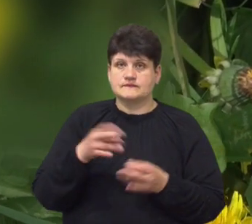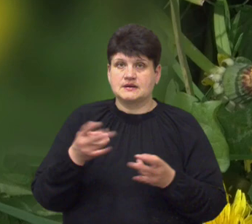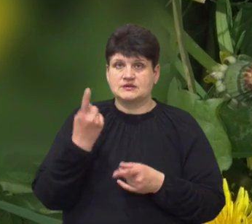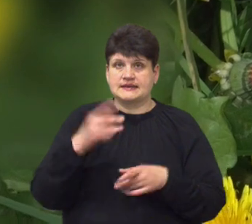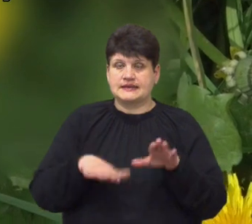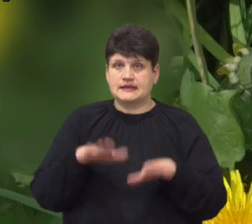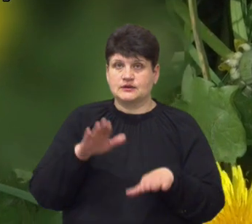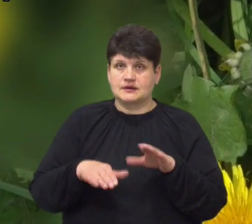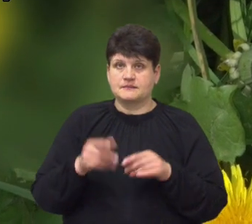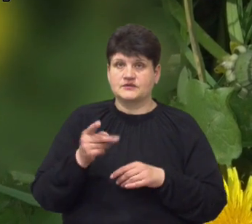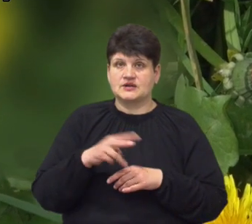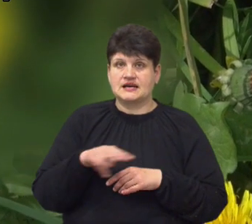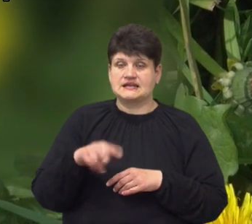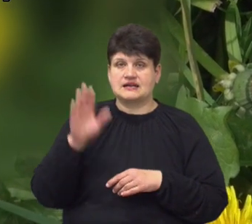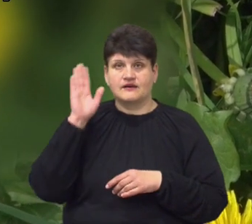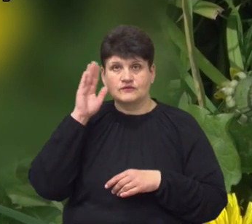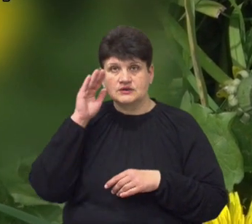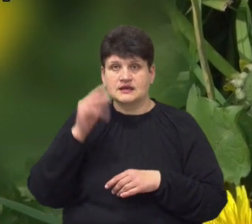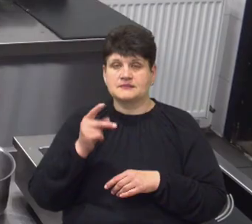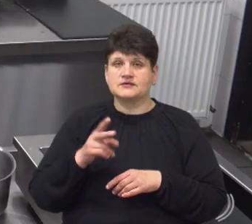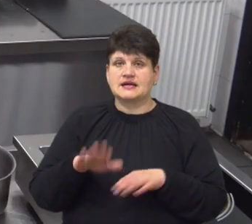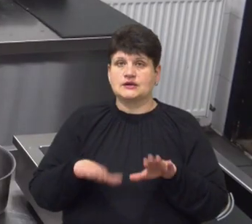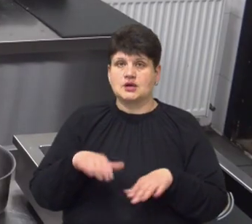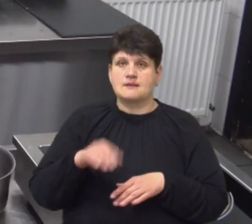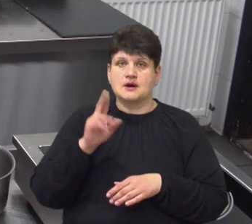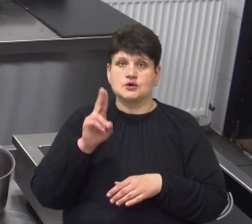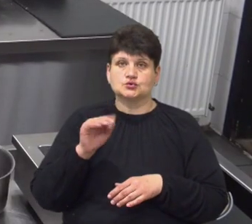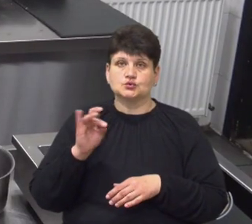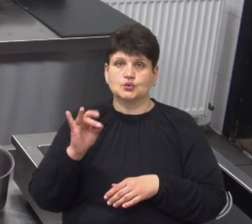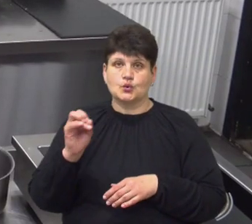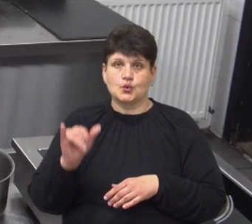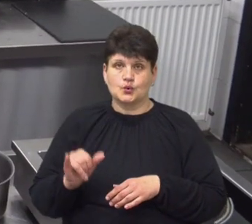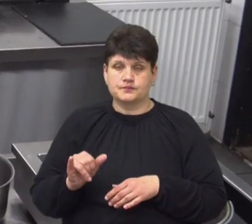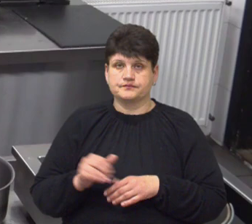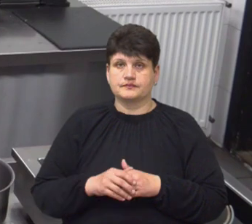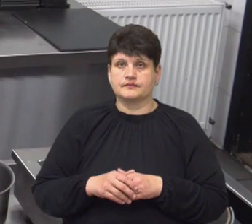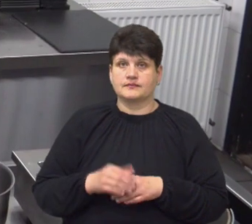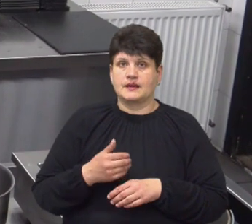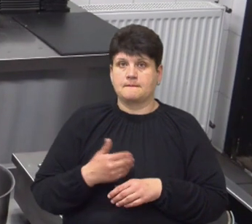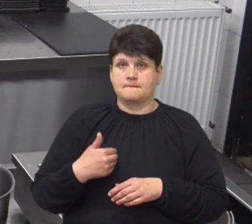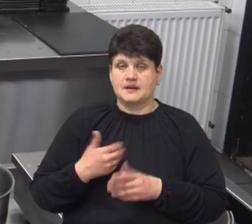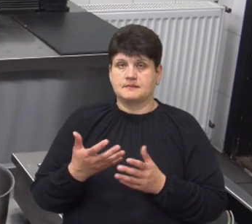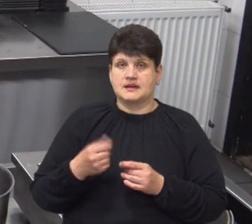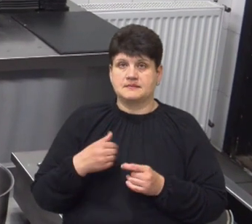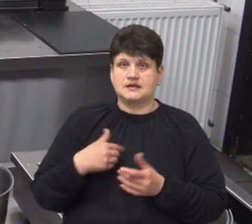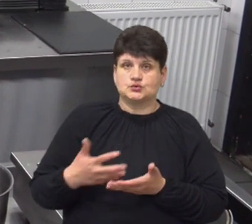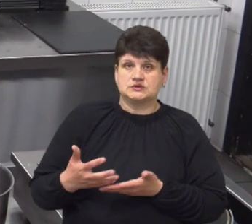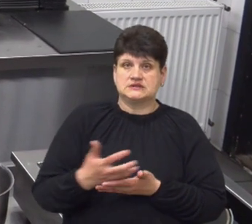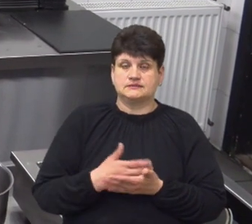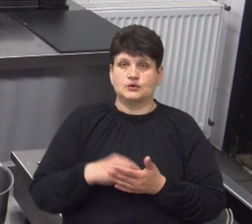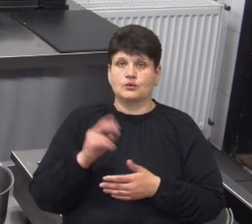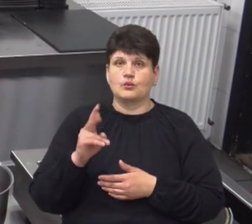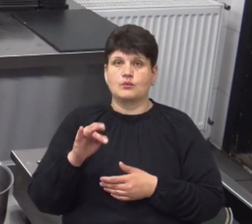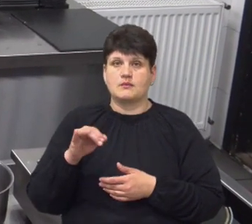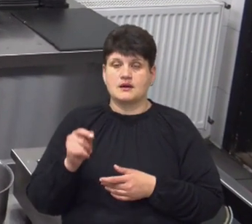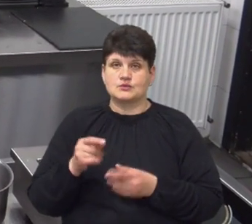кульбаби, півтора літра води та півтора кілограма цукру, каже Ольга Навроцька. «Ми беремо нашу зібрану кульбабку, бажано